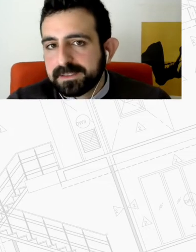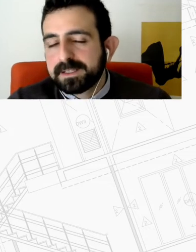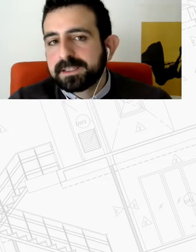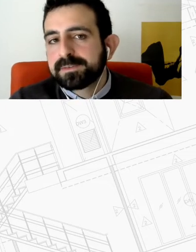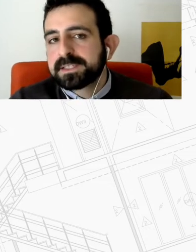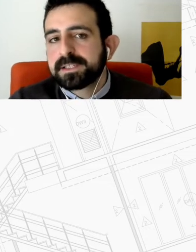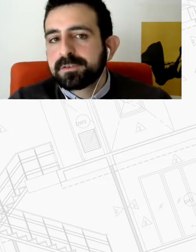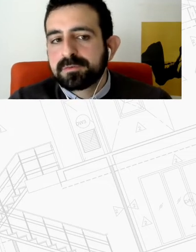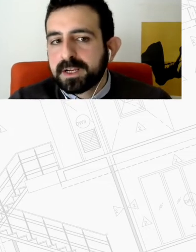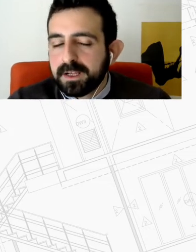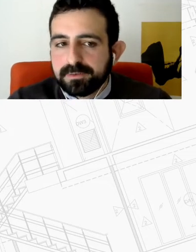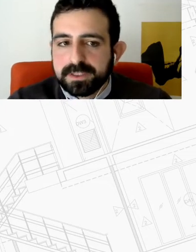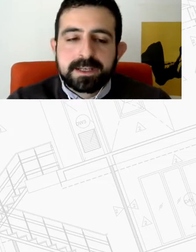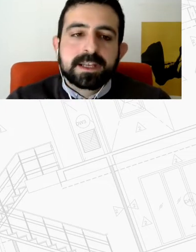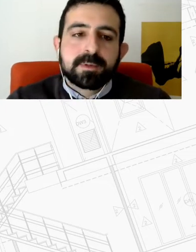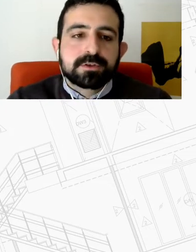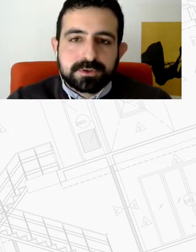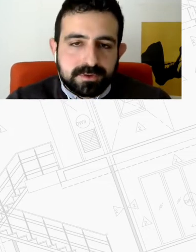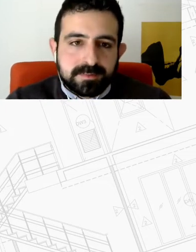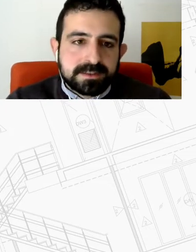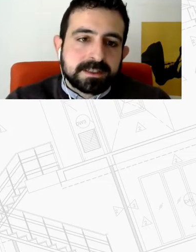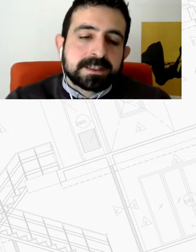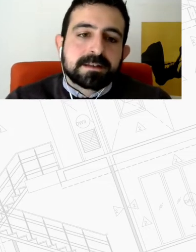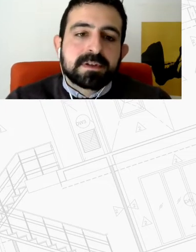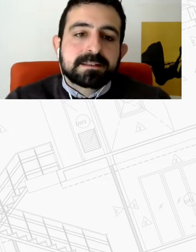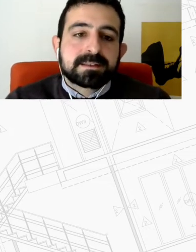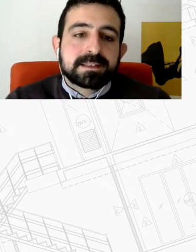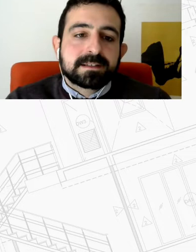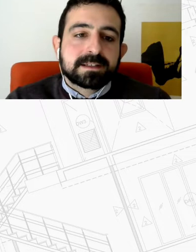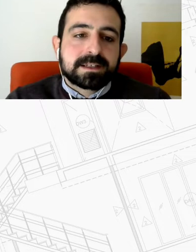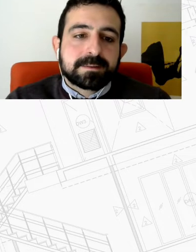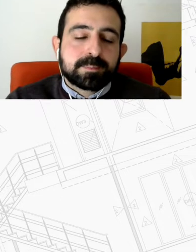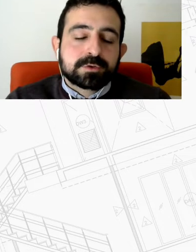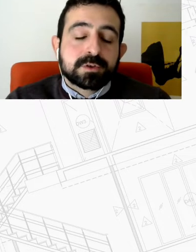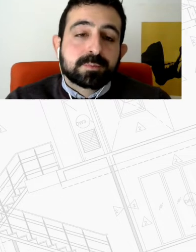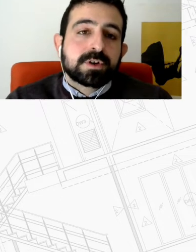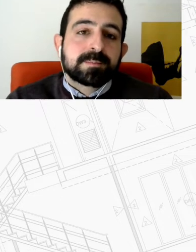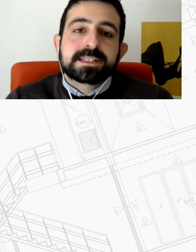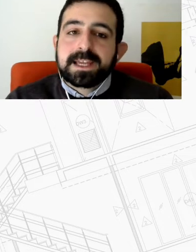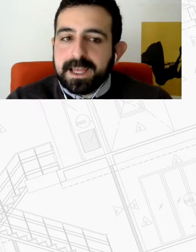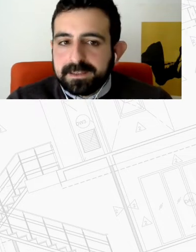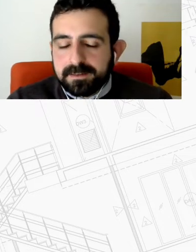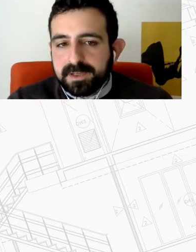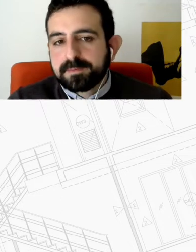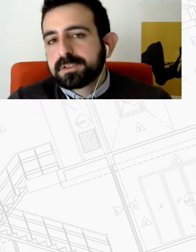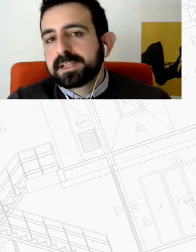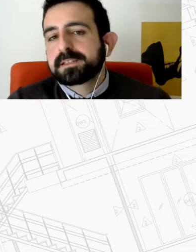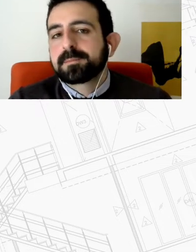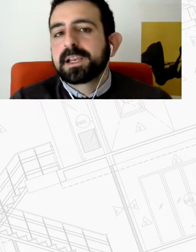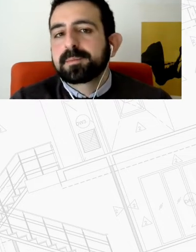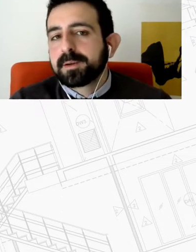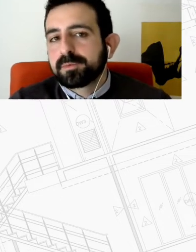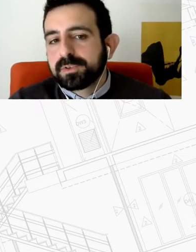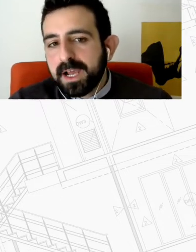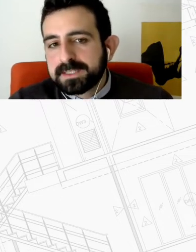κριτήρια Τα κριτήρια αυτά συνήθως έχουν να κάνουν με το εισόδημα με το πόσο άμεση είναι η ανάγκη παραδείγματος χάρη